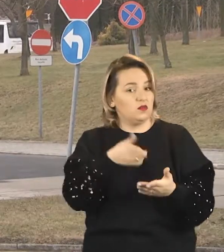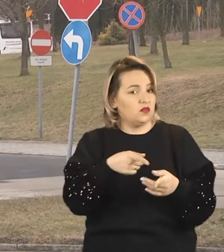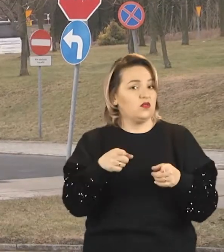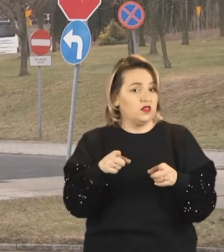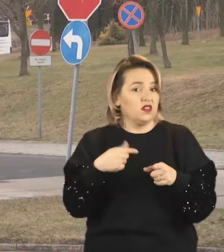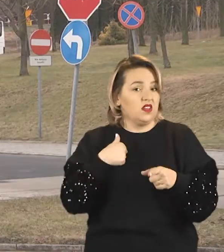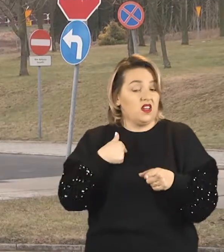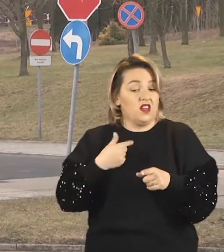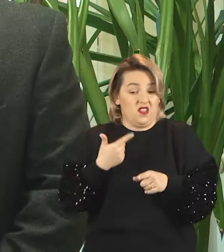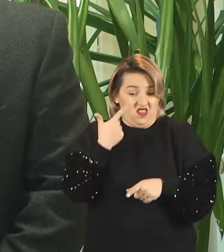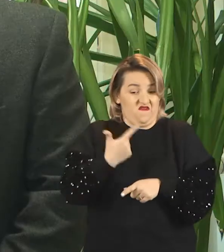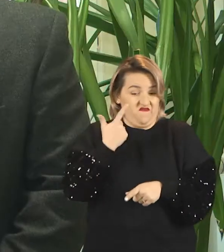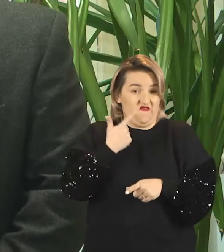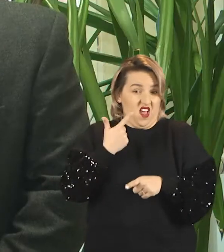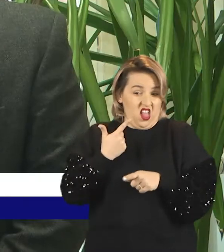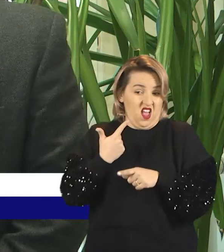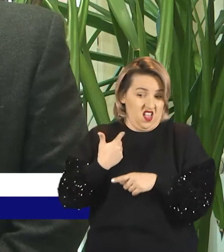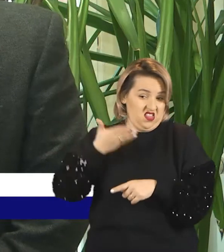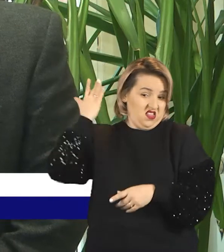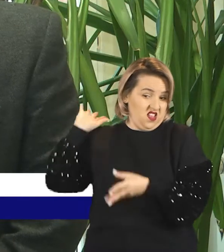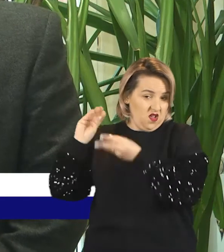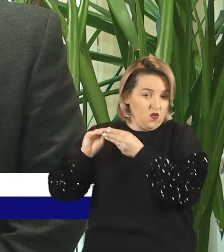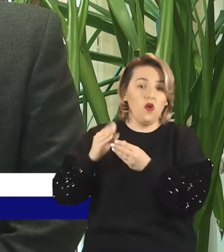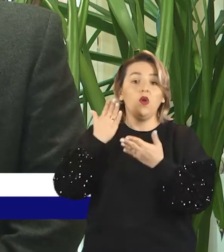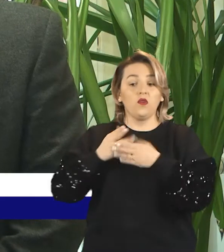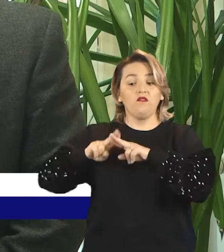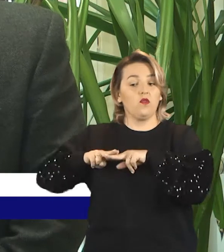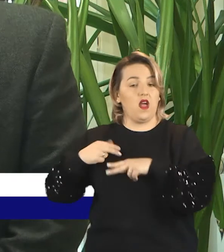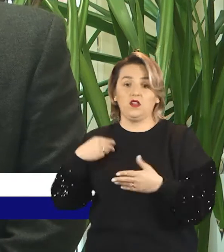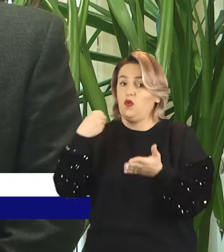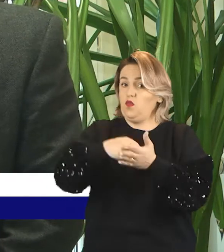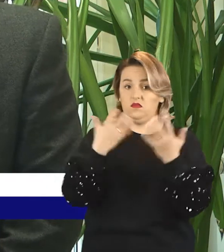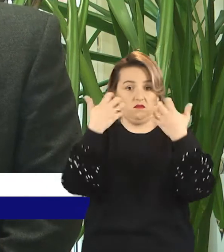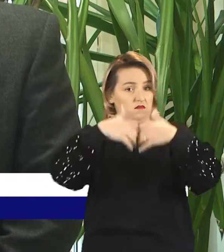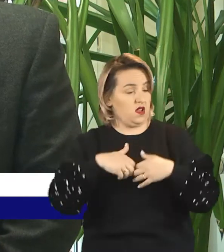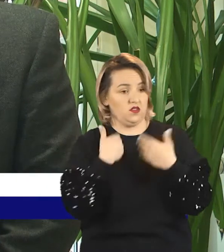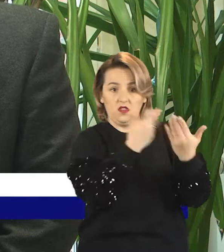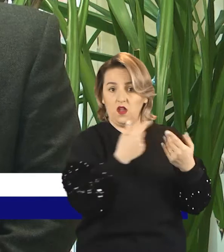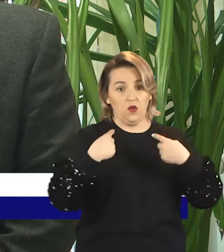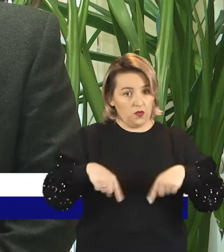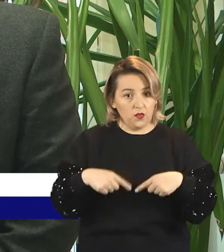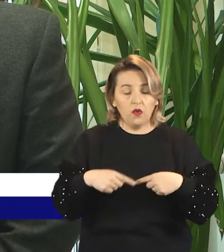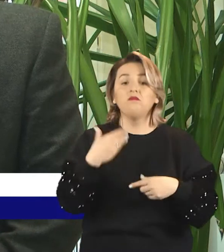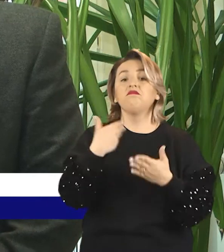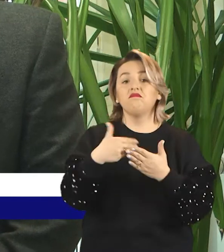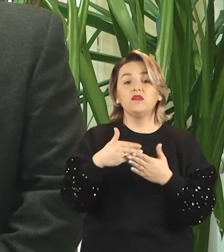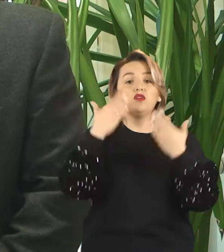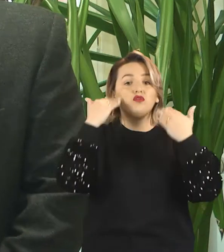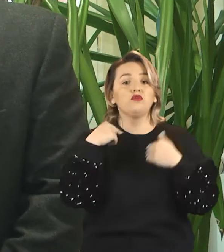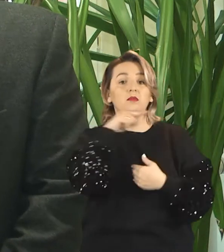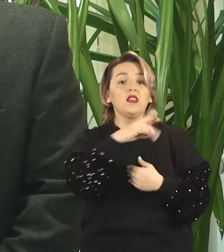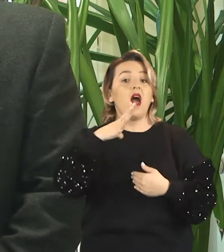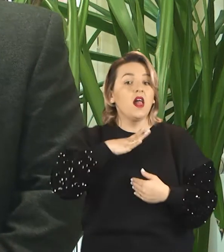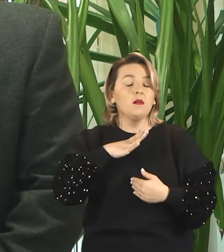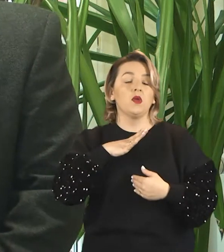raciborskiego szpitala. Przez ostatnie dwa lata fundacja nie kupowała sprzętu, gdy szpital był nastawiony na